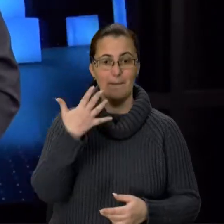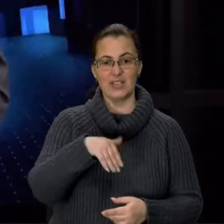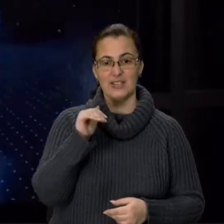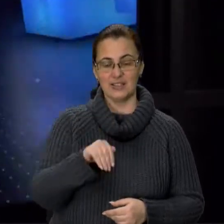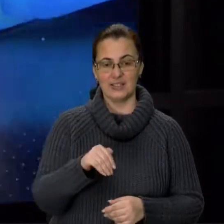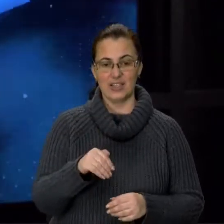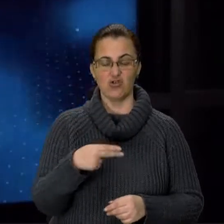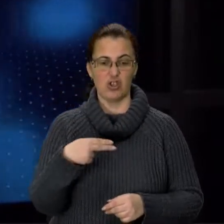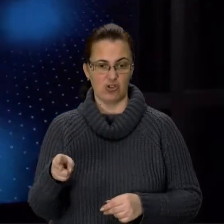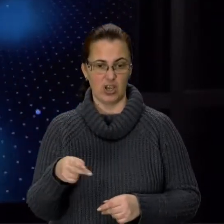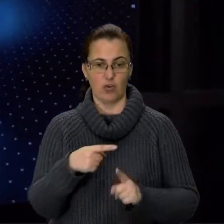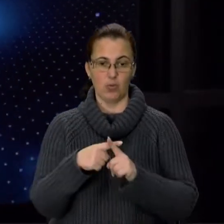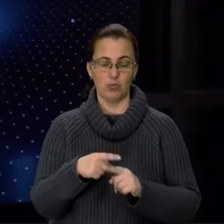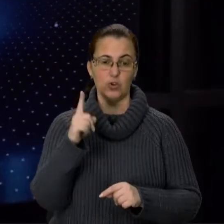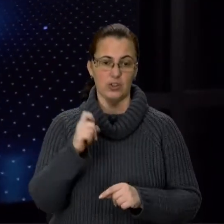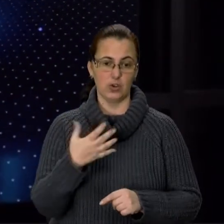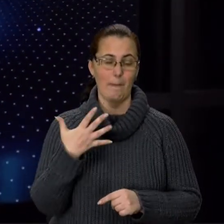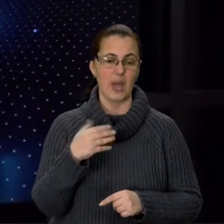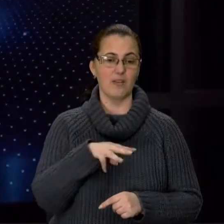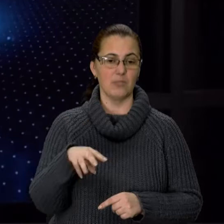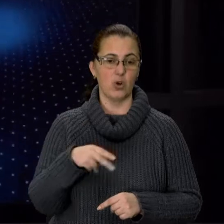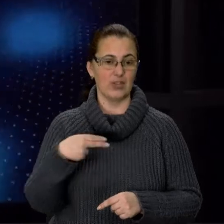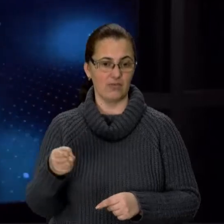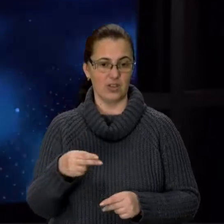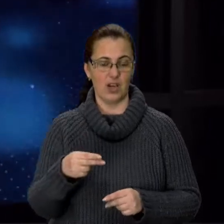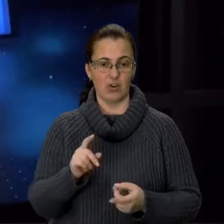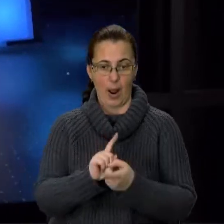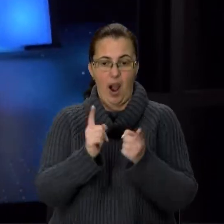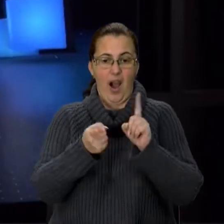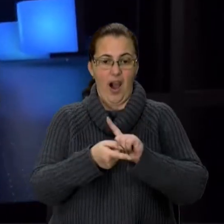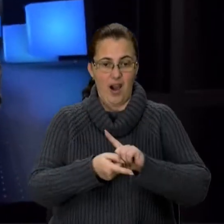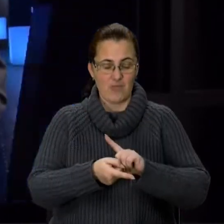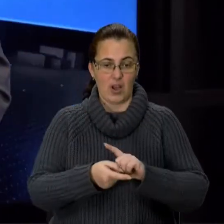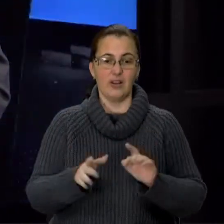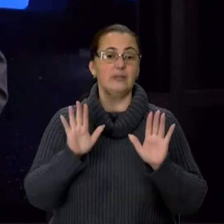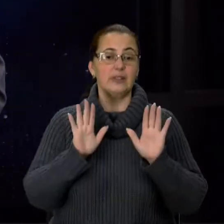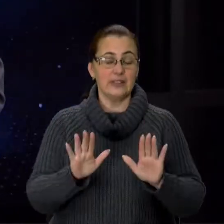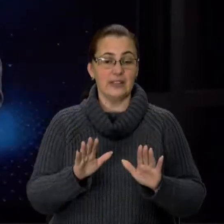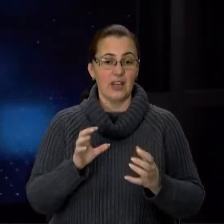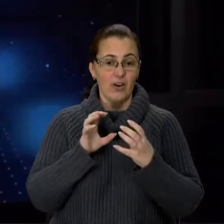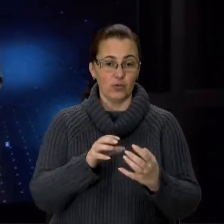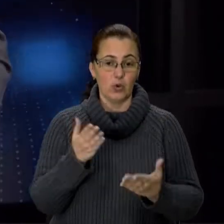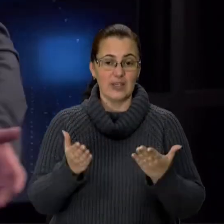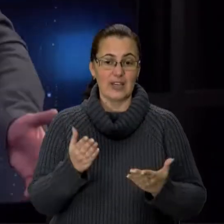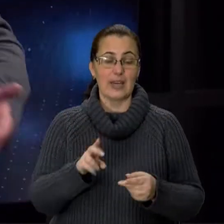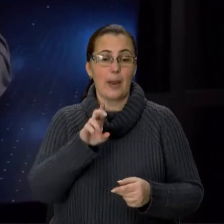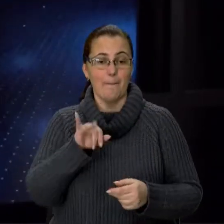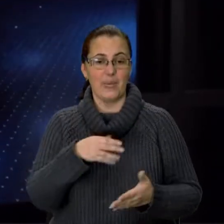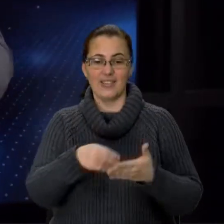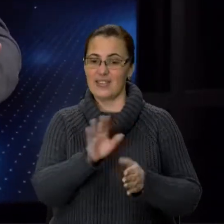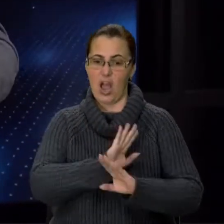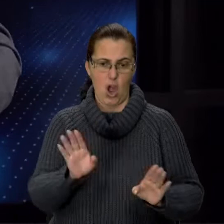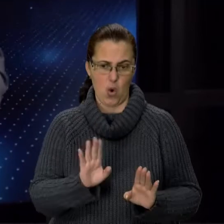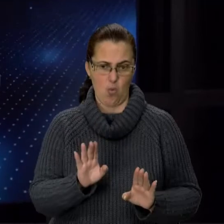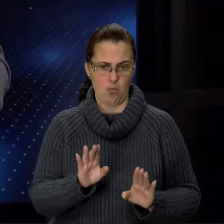євро ми множимо на 100 – це, виходить, 5 мільйонів євро. Переводимо по сьогоднішньому курсу. Тільки в автобусах, які ми би не купували, які у нас вже є гроші, може,